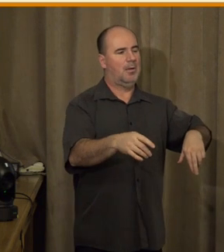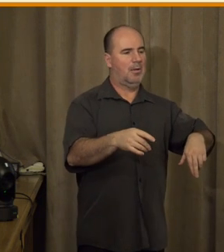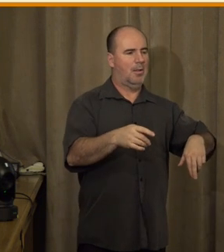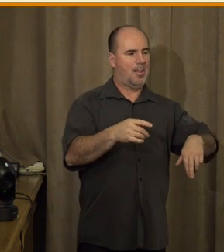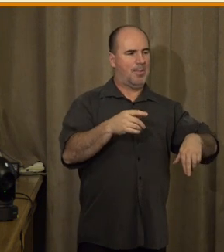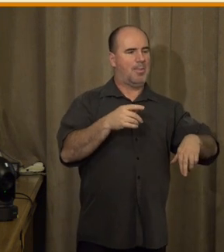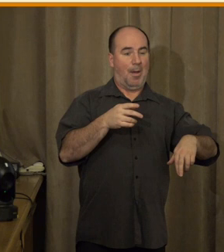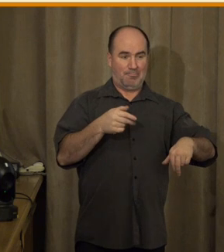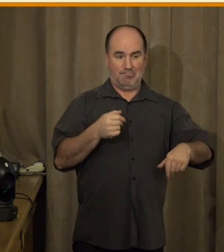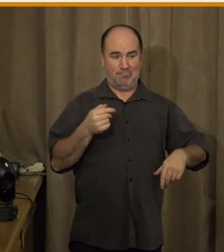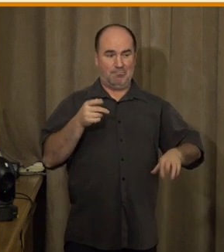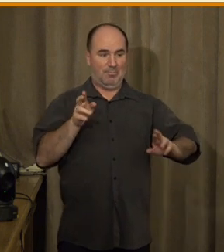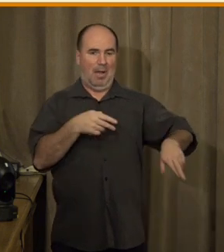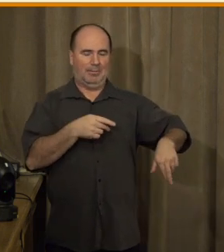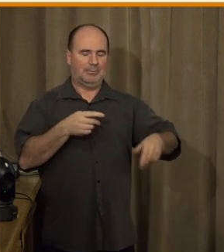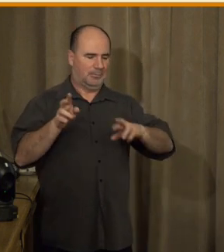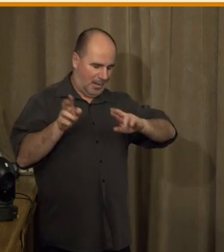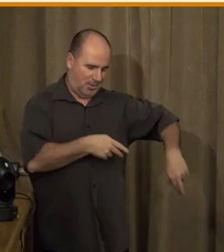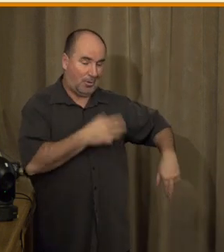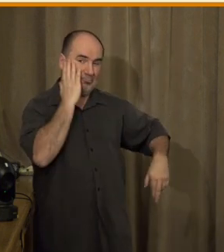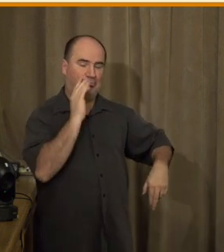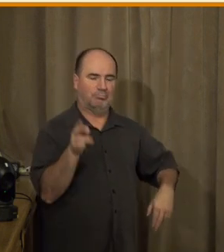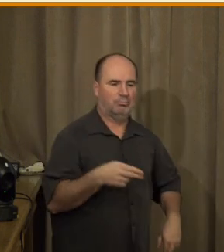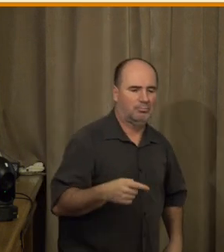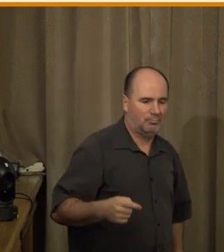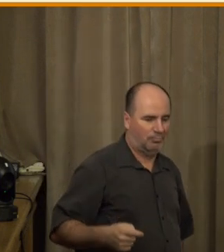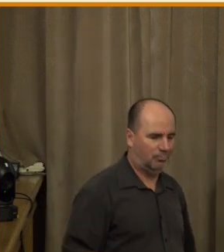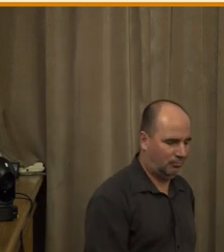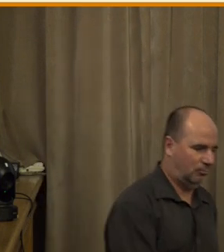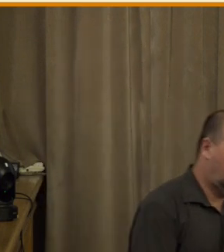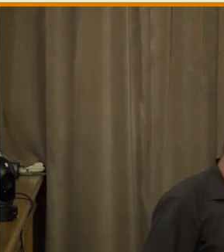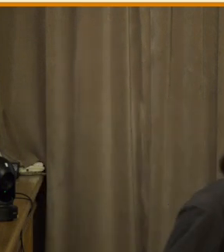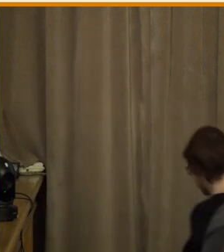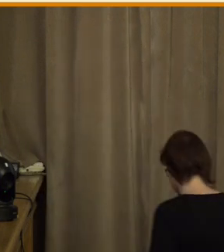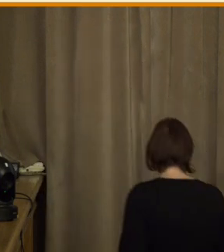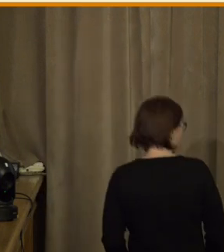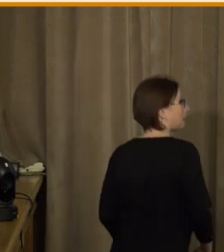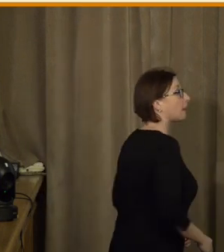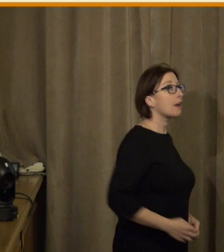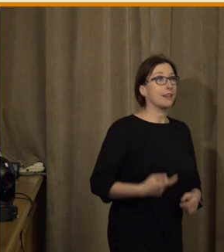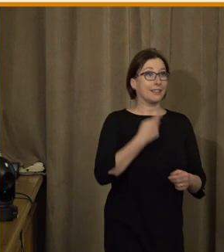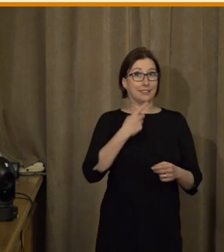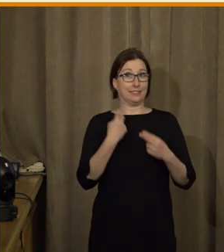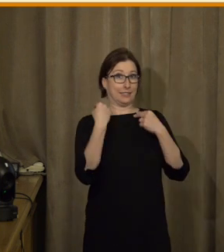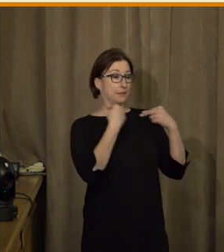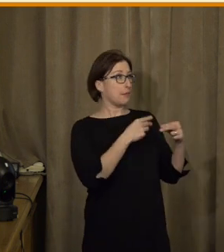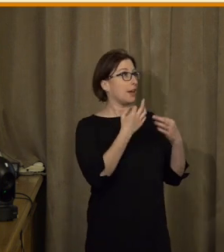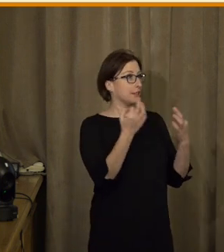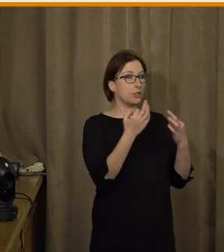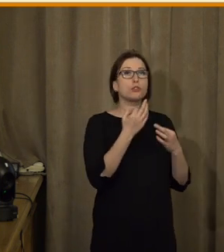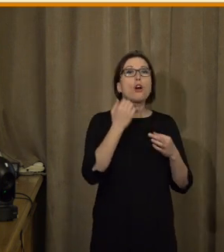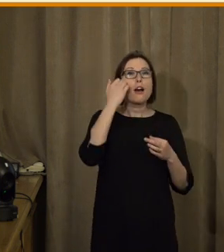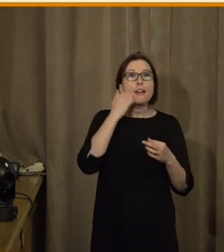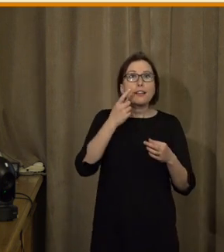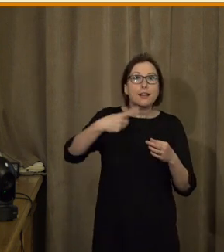V zásadě pro nás je velmi důležité sdělení směrem k vám tohle. Lidé, kteří mají